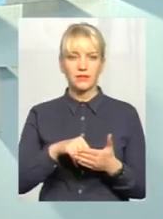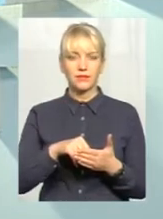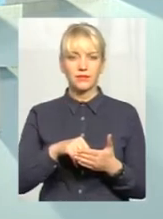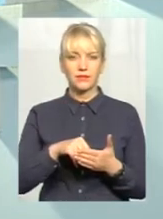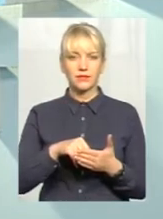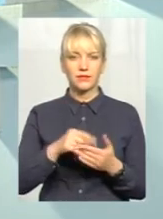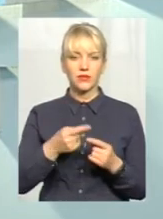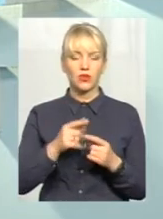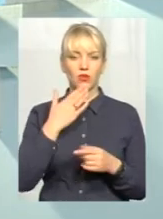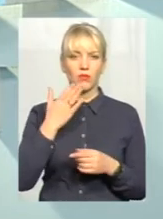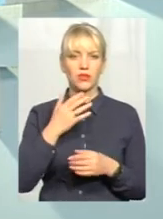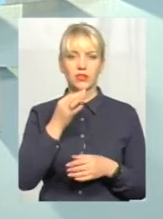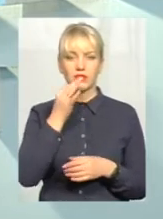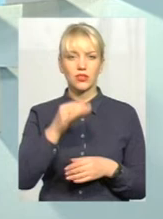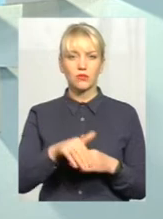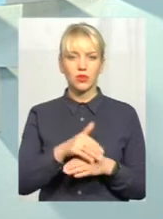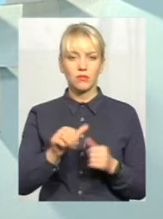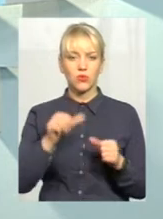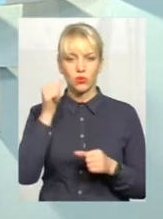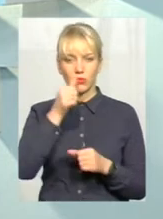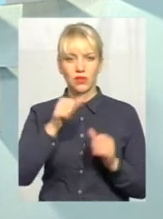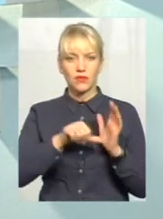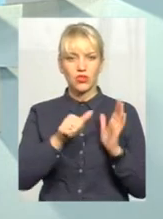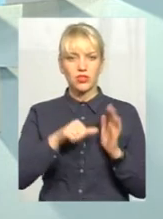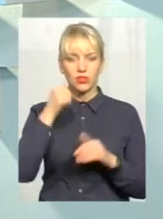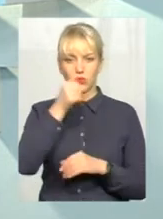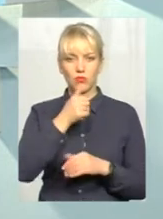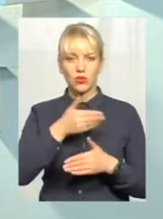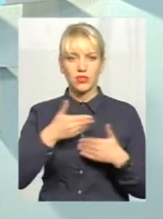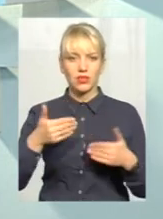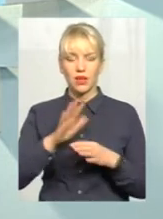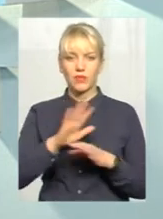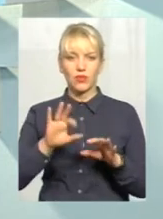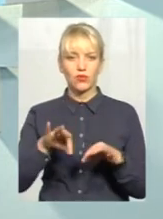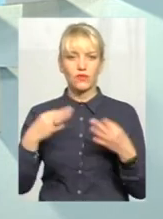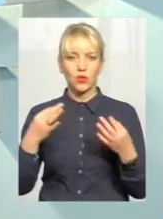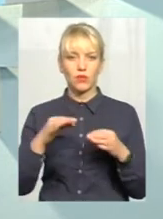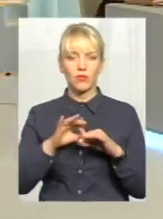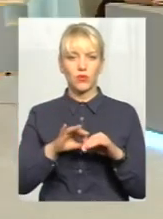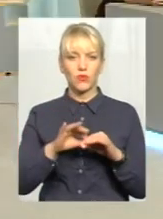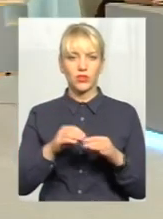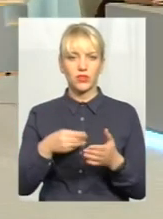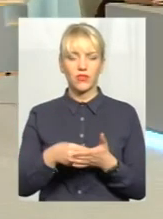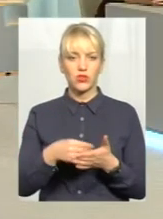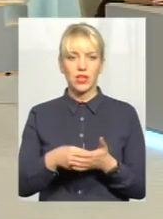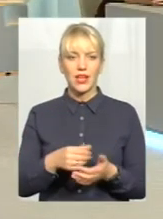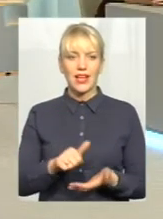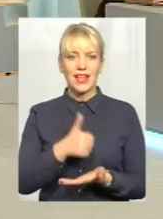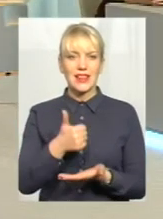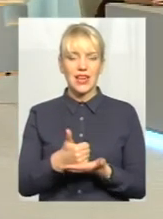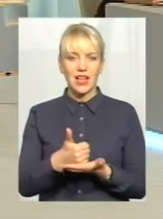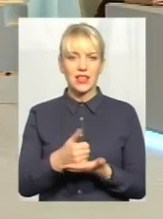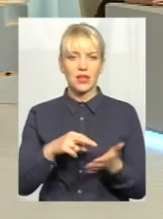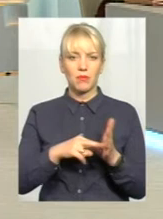коментар. Скажіть, будь ласка, минулий рік, в 2016 році, нам не дозволили проводити фінансування генеральних планів.